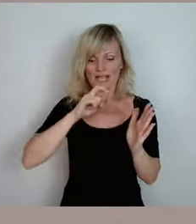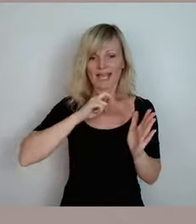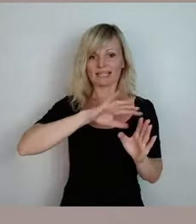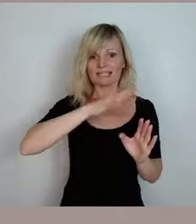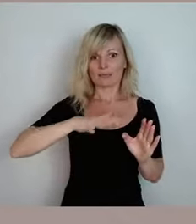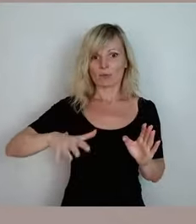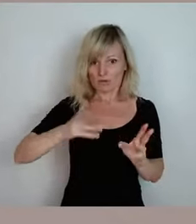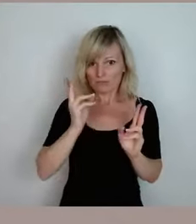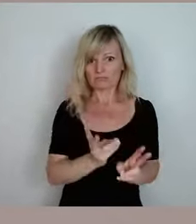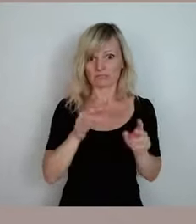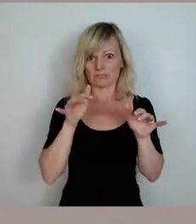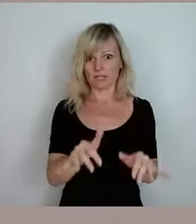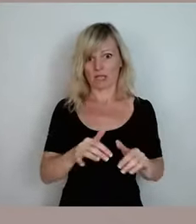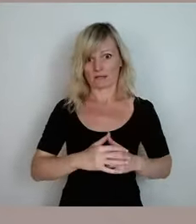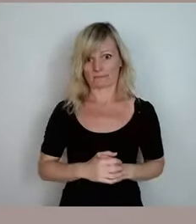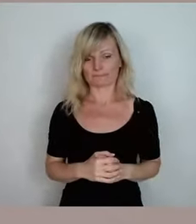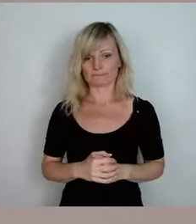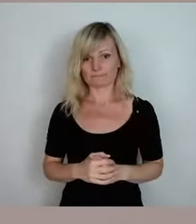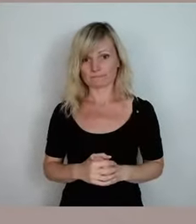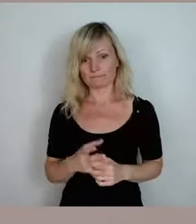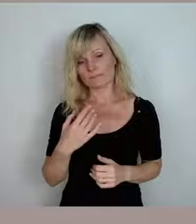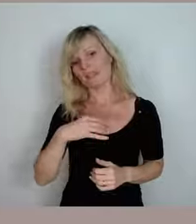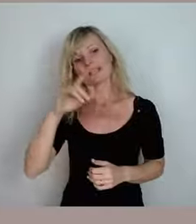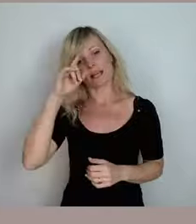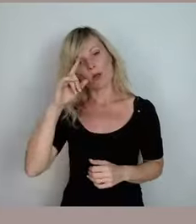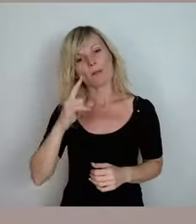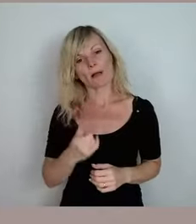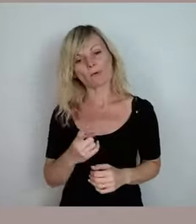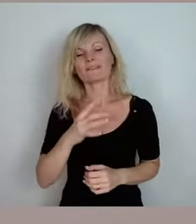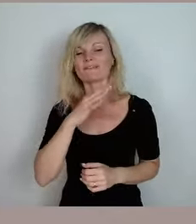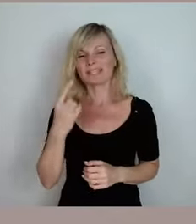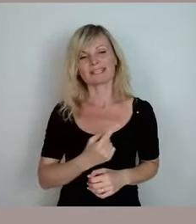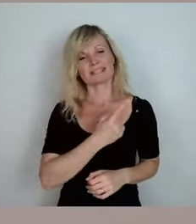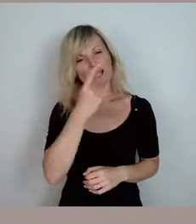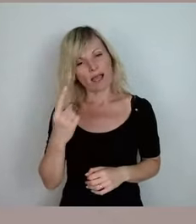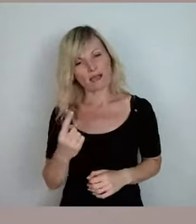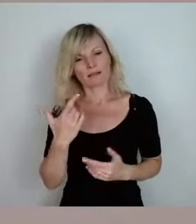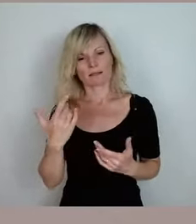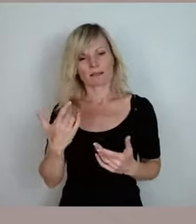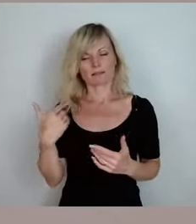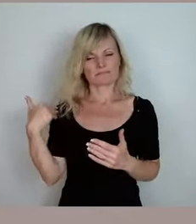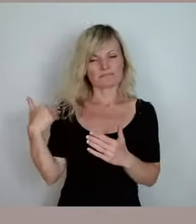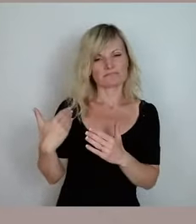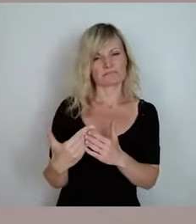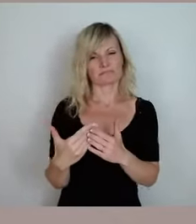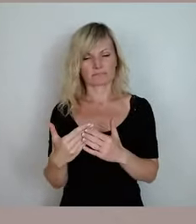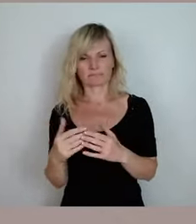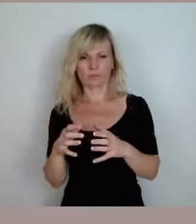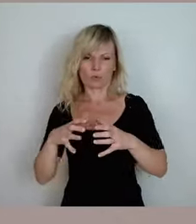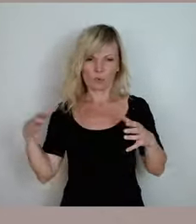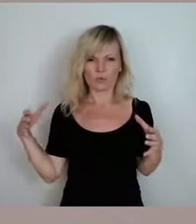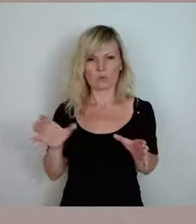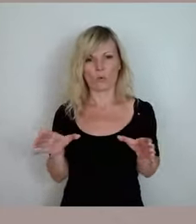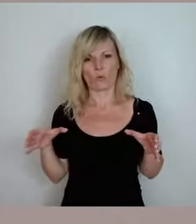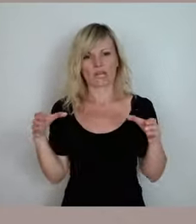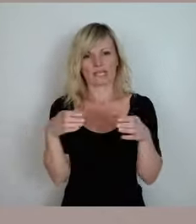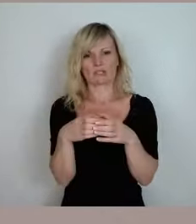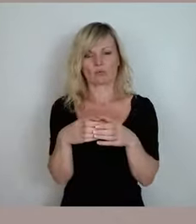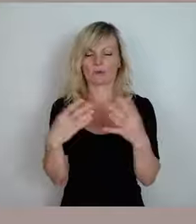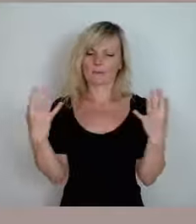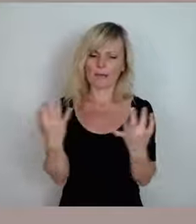Ich glaube auch, dass man nach diesen vielen Jahren auch der Großen Koalition eine gewisse Befreiung braucht, um mal Dinge